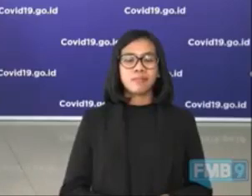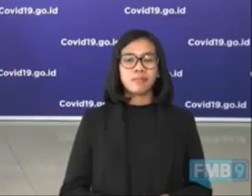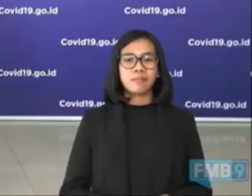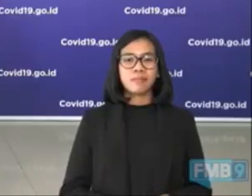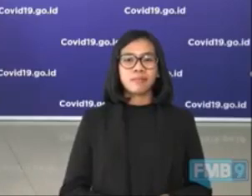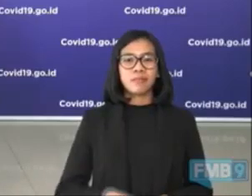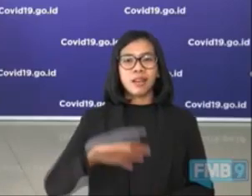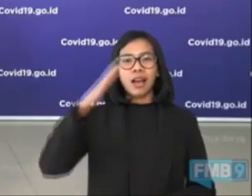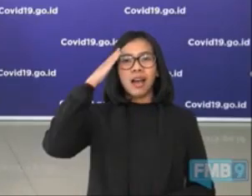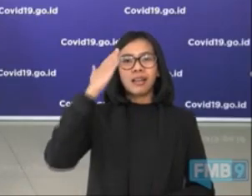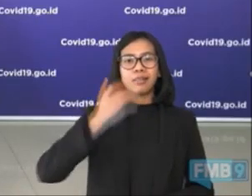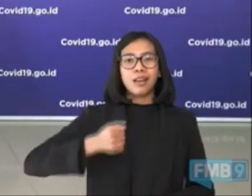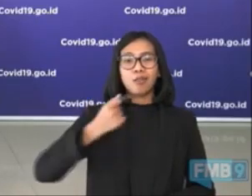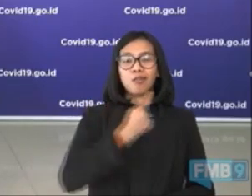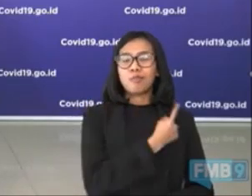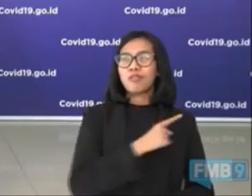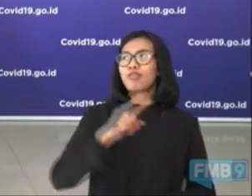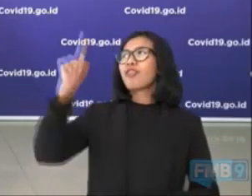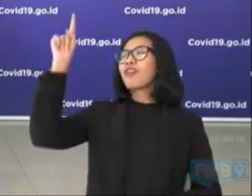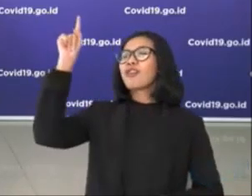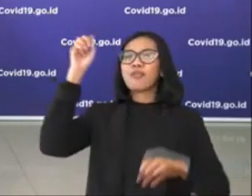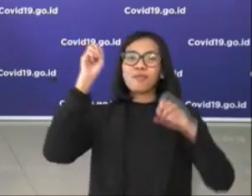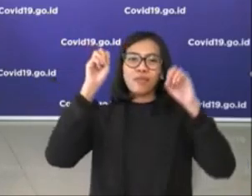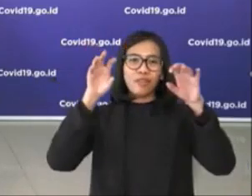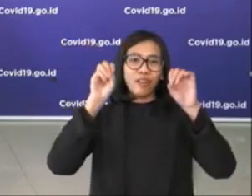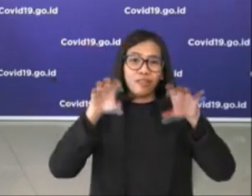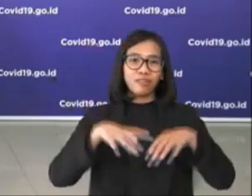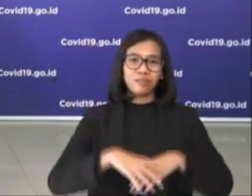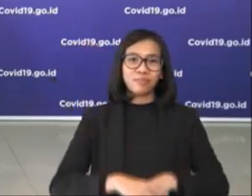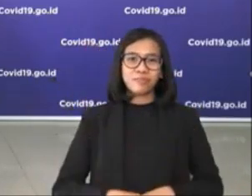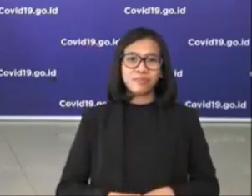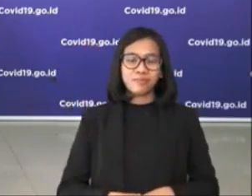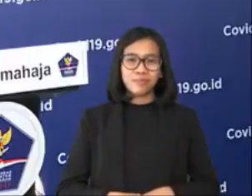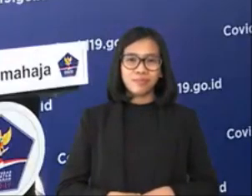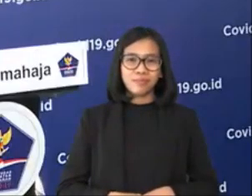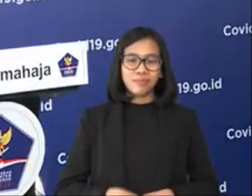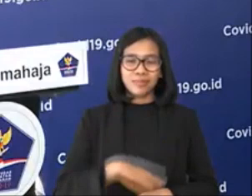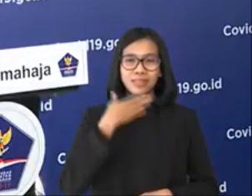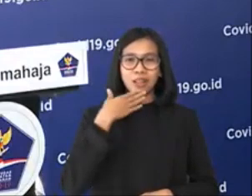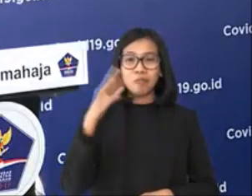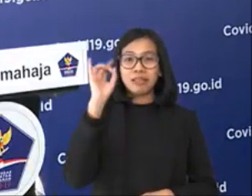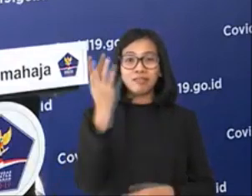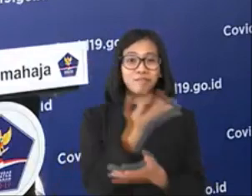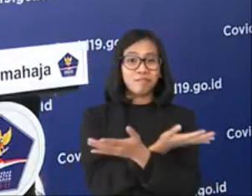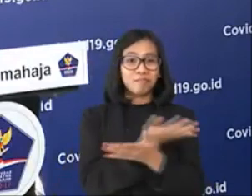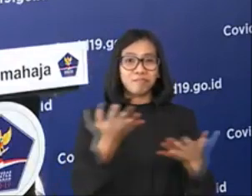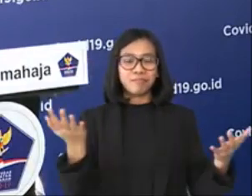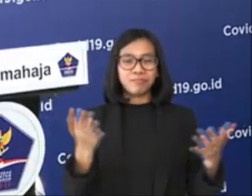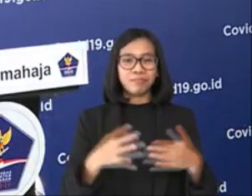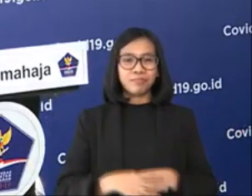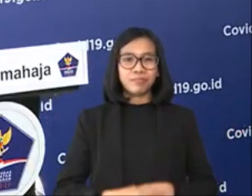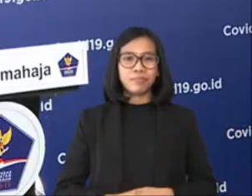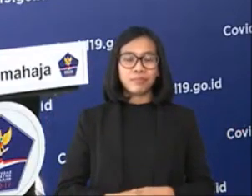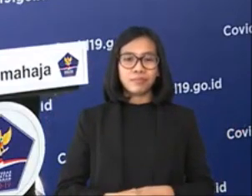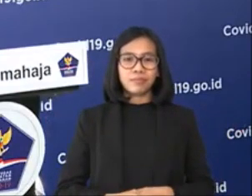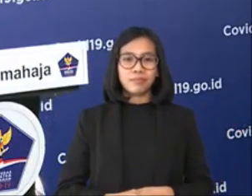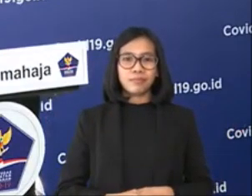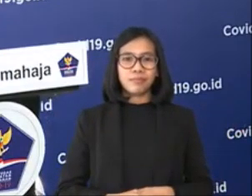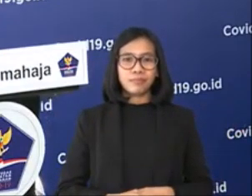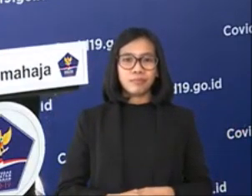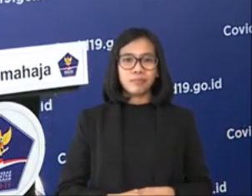Assalamu'alaikum warahmatullahi wabarakatuh. Selamat siang, salam sejahtera bagi kita semua.